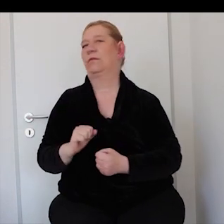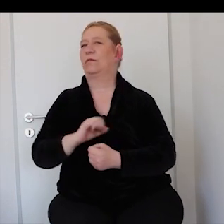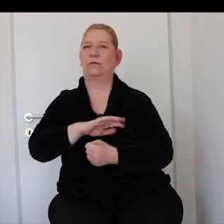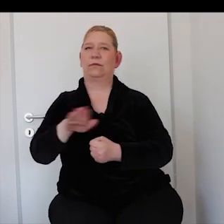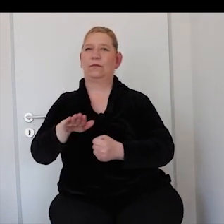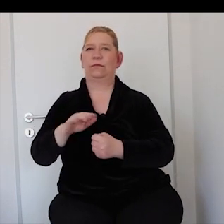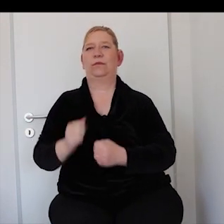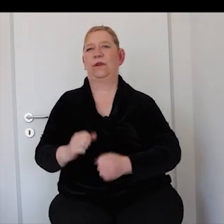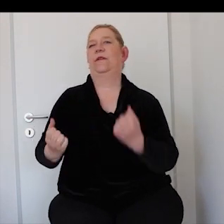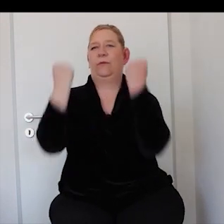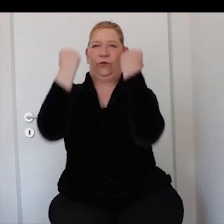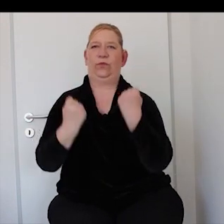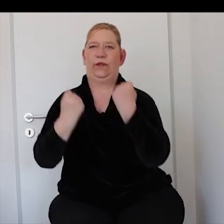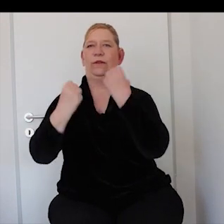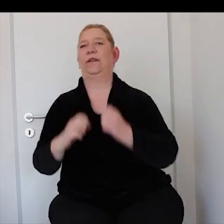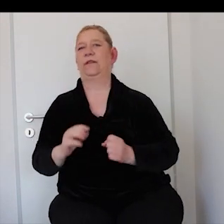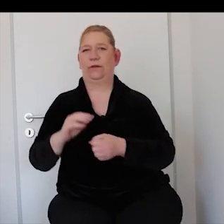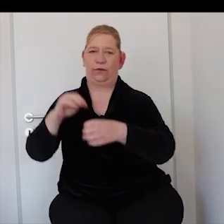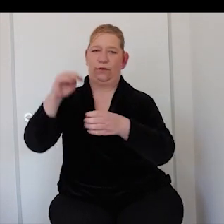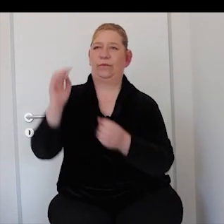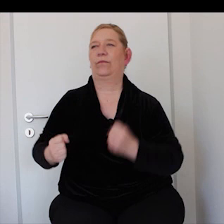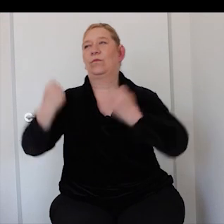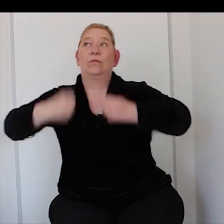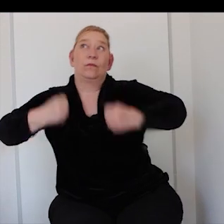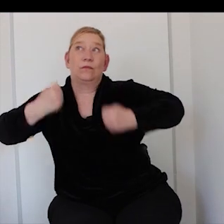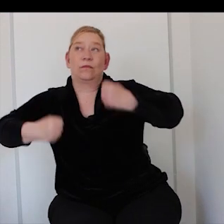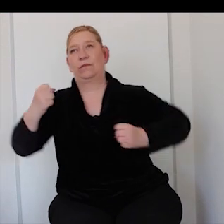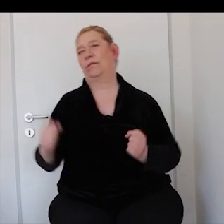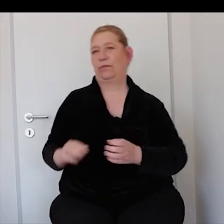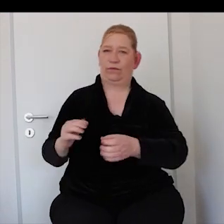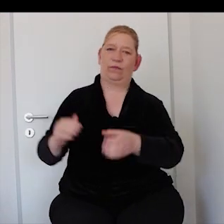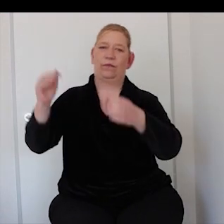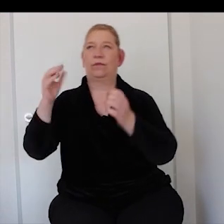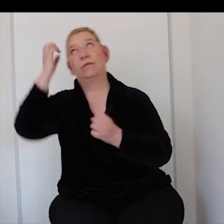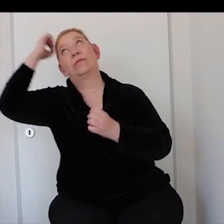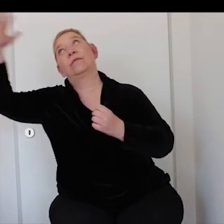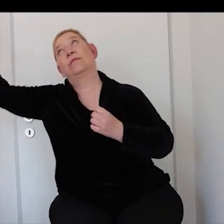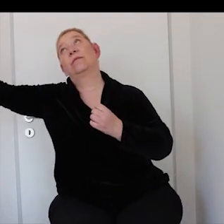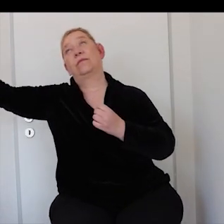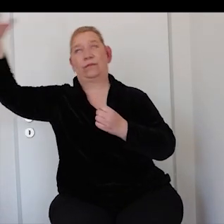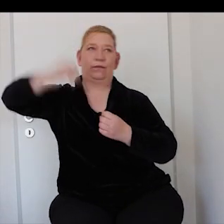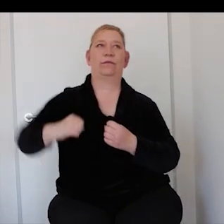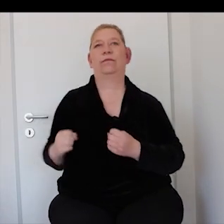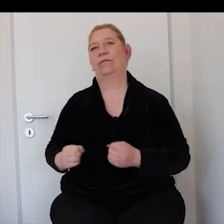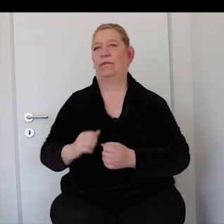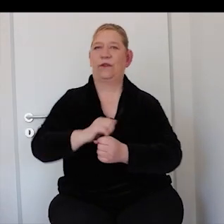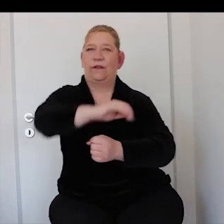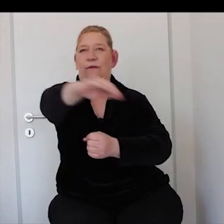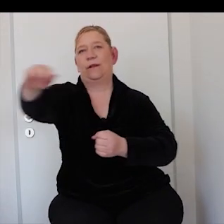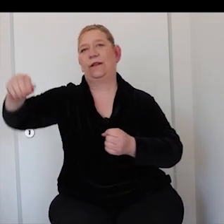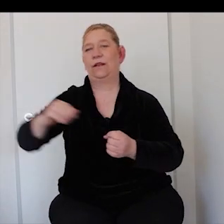und Separation Der Mensch braucht Feuer, der Mensch braucht Aktion Teilt mit uns diese Vision